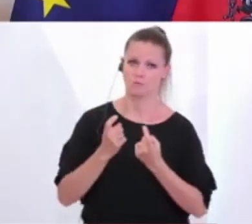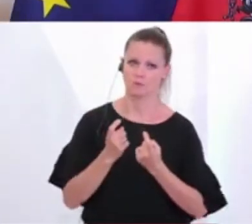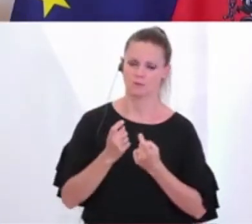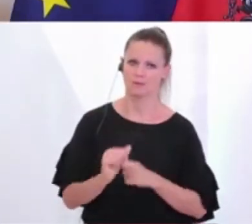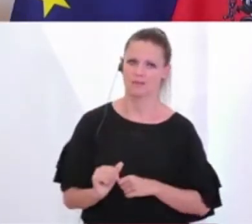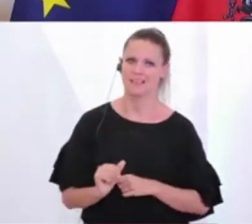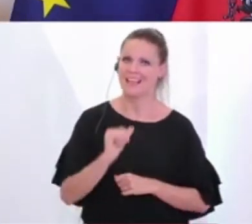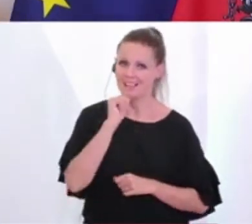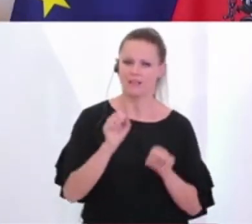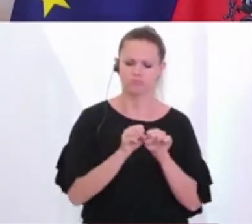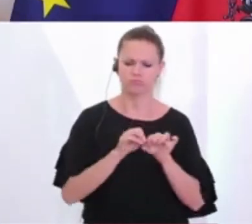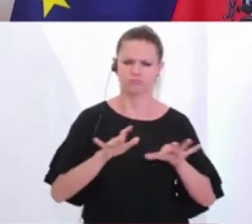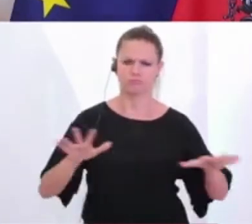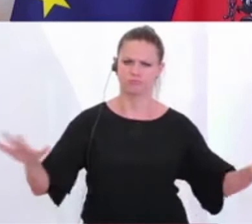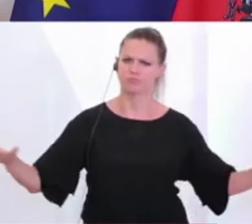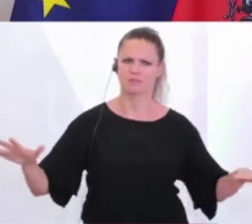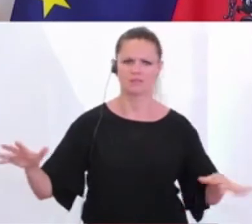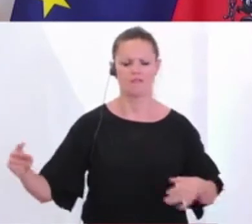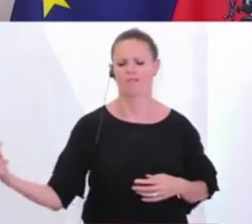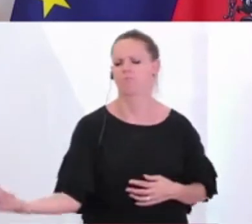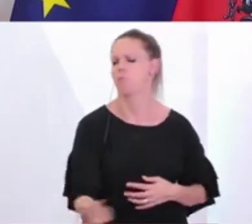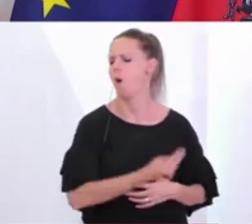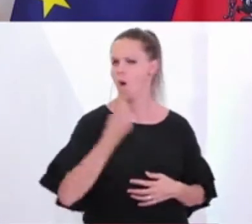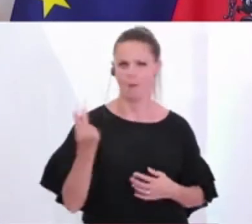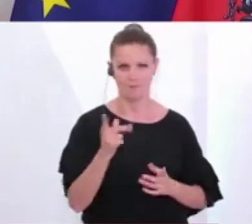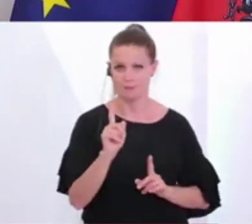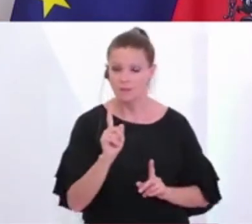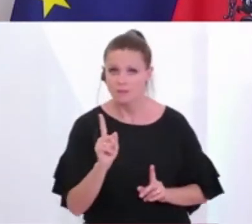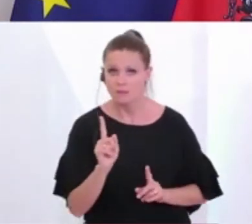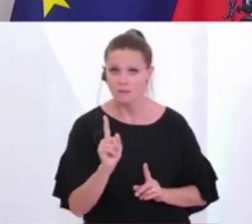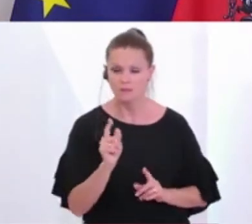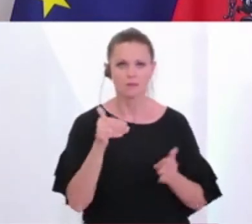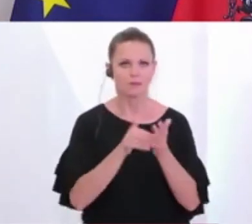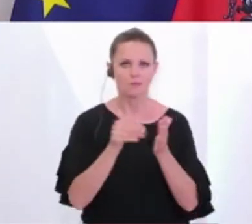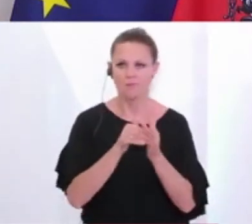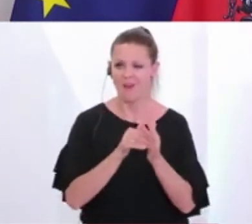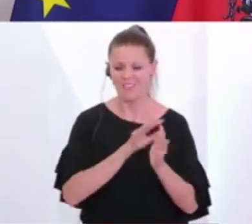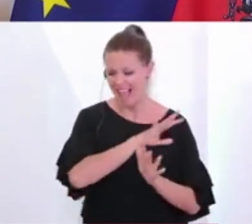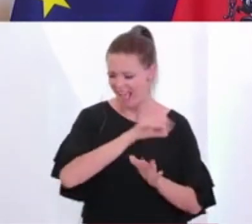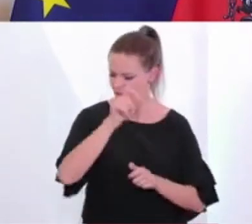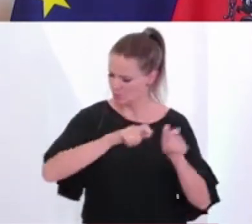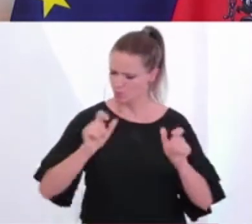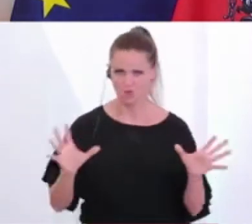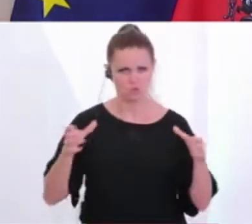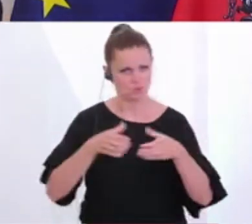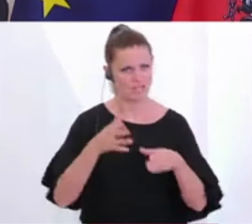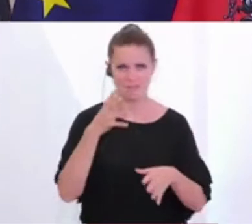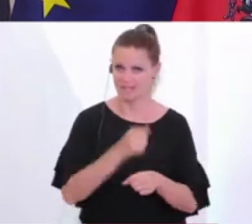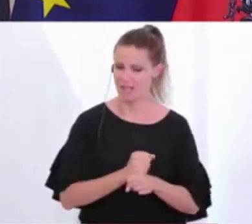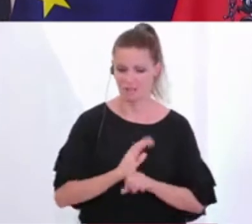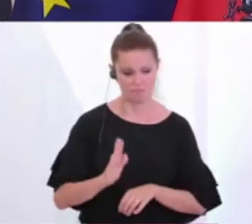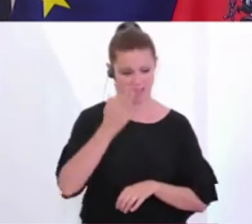kein epidemiologischer Tsunami wird. Genau darauf kommt es jetzt an. Das braucht das Zusammenwirken aller Kräfte. Es braucht das Bewusstsein,